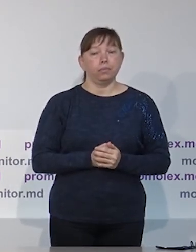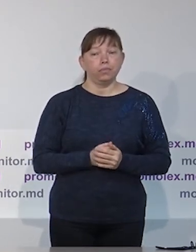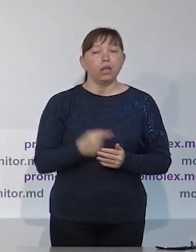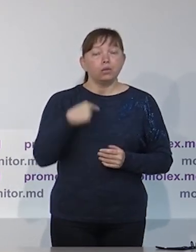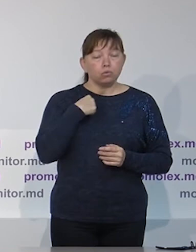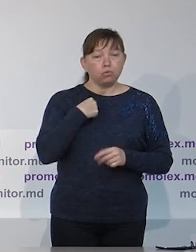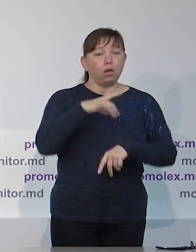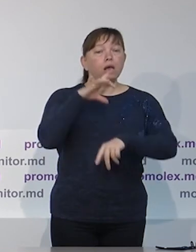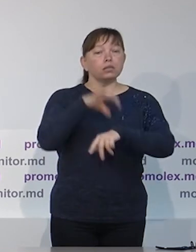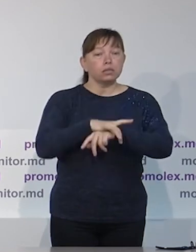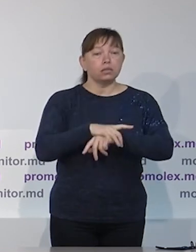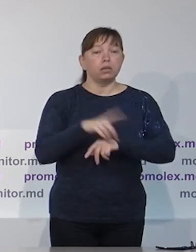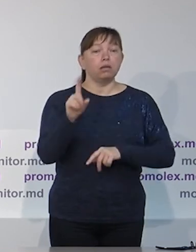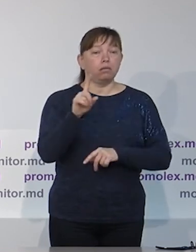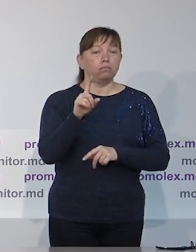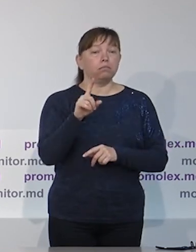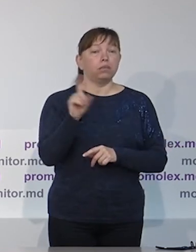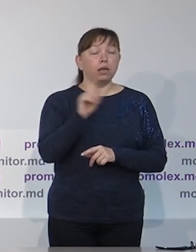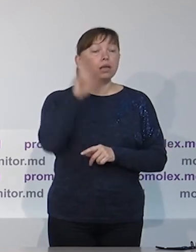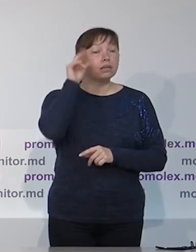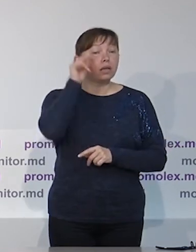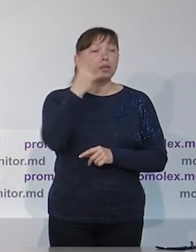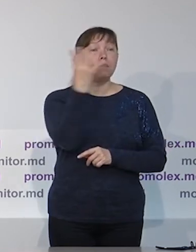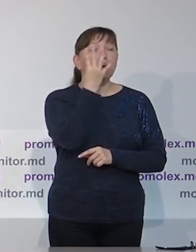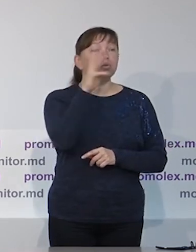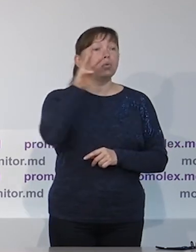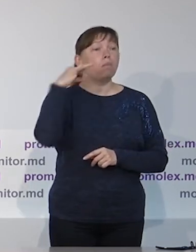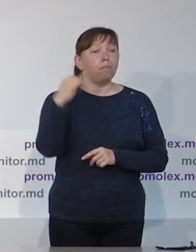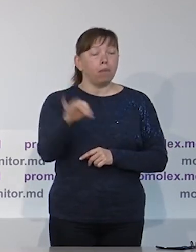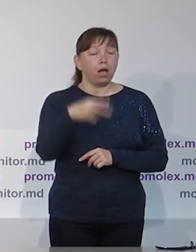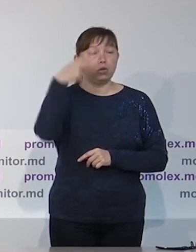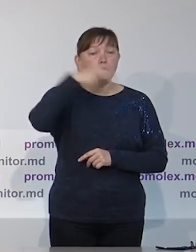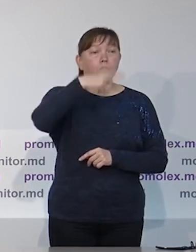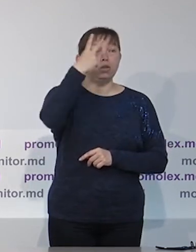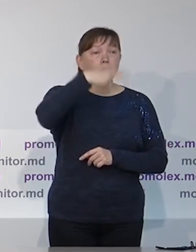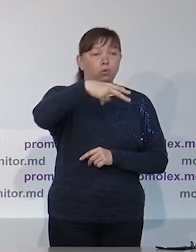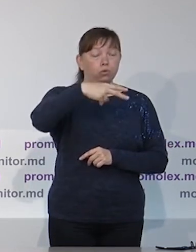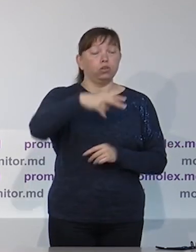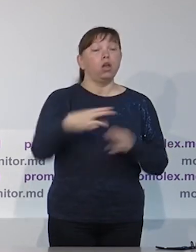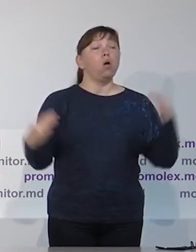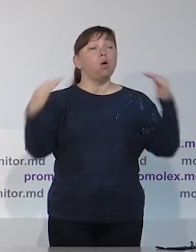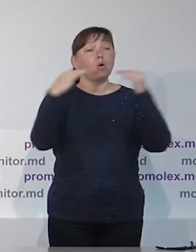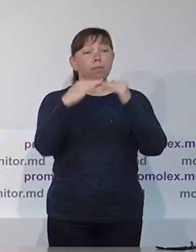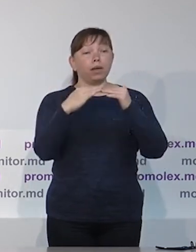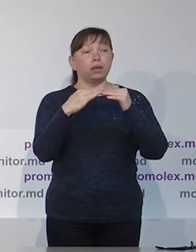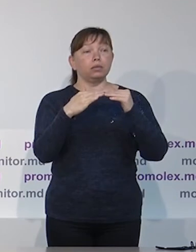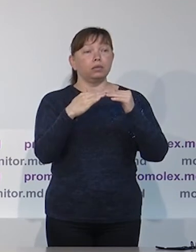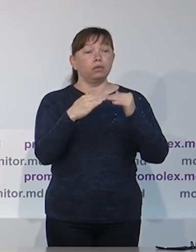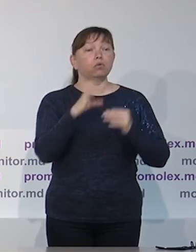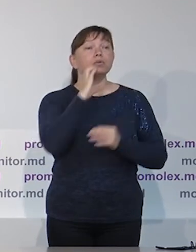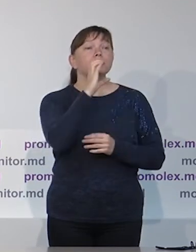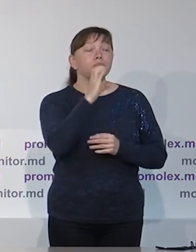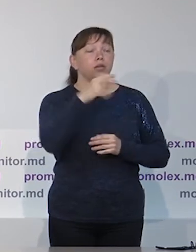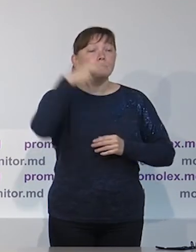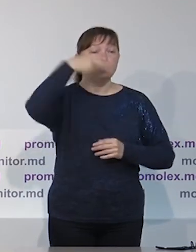аспектах, таких как государственный реестр, избирательные списки.